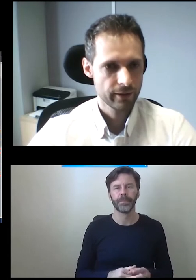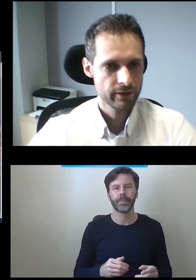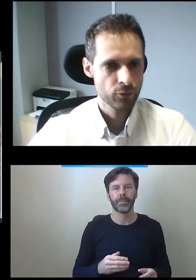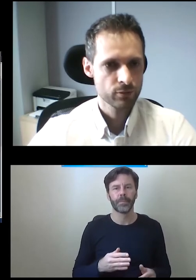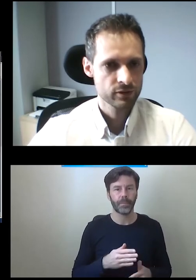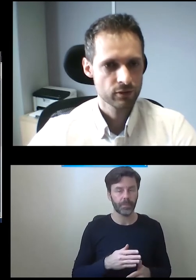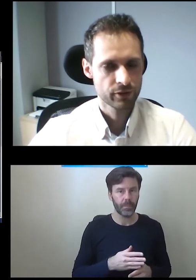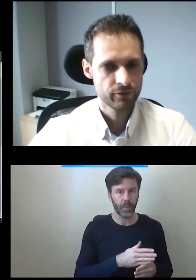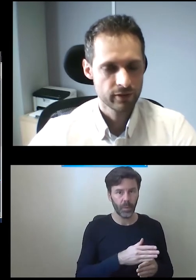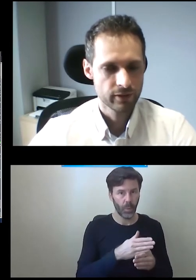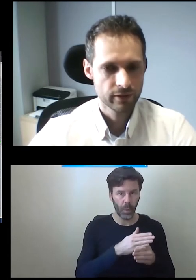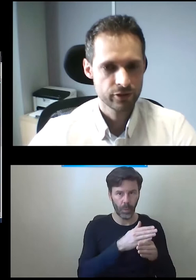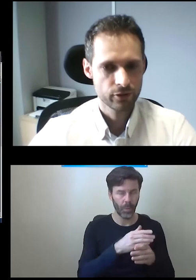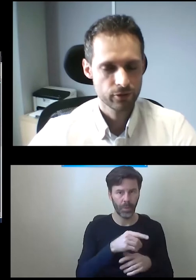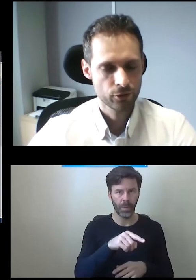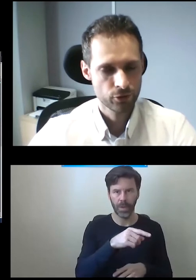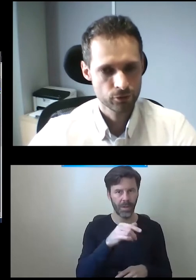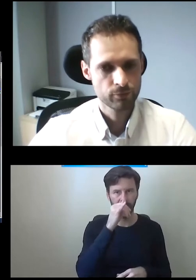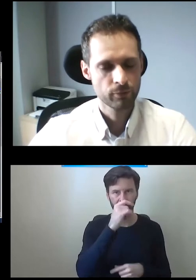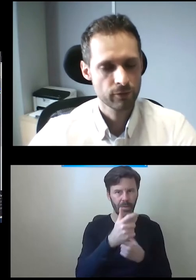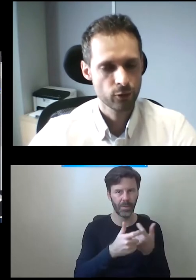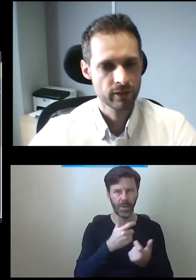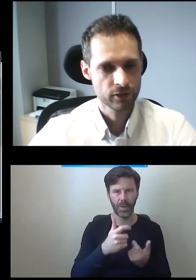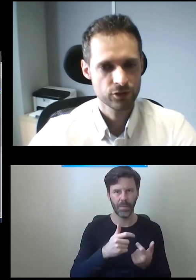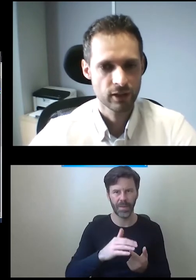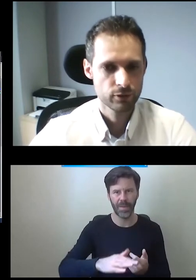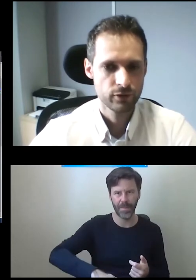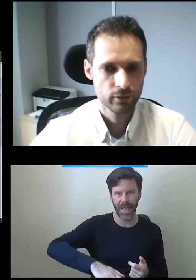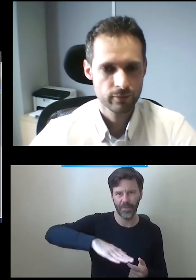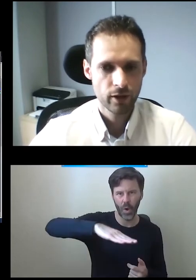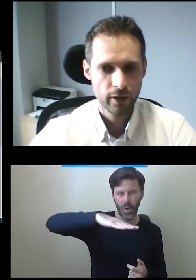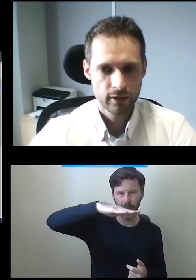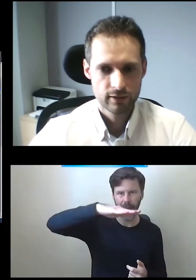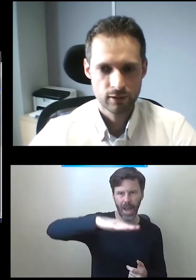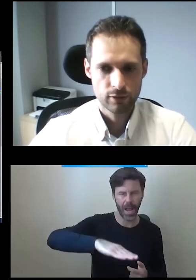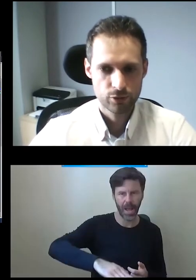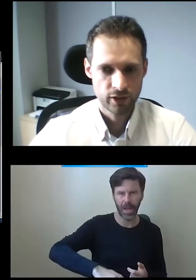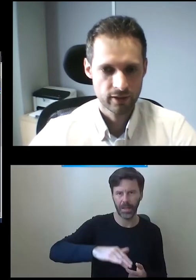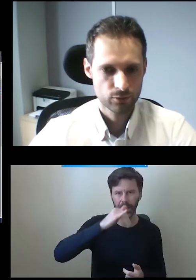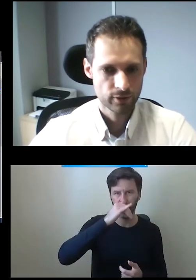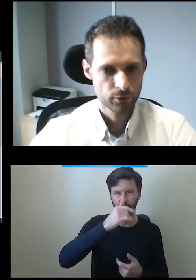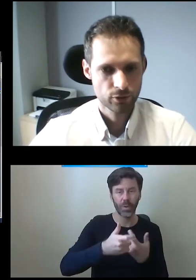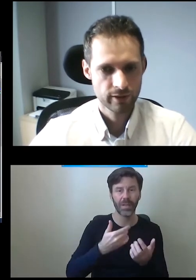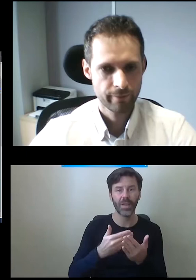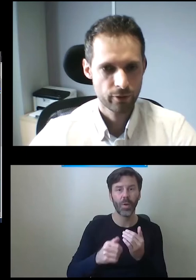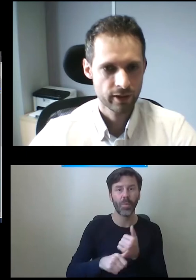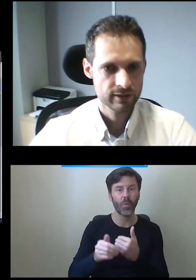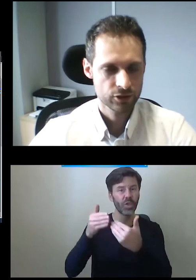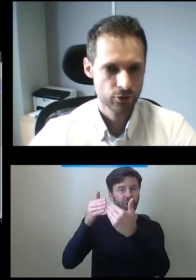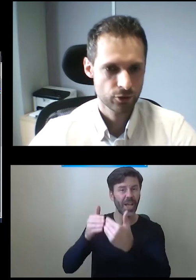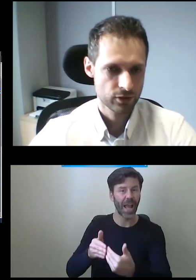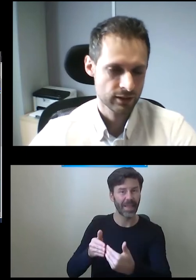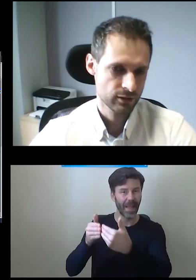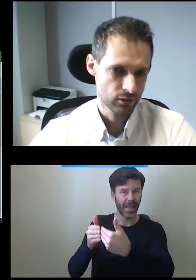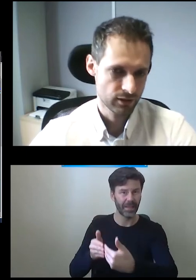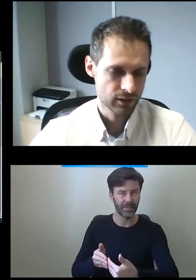tutaj nie mogą zastosować windy, jeśli chodzi o tą platformę na tych szynach przy window, ze względu na tą ścianę, która jest pod kątem oraz na